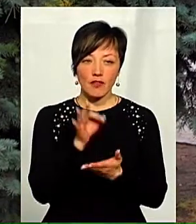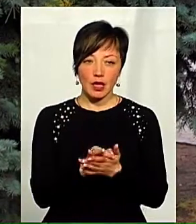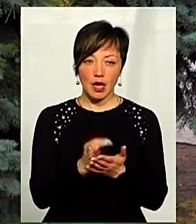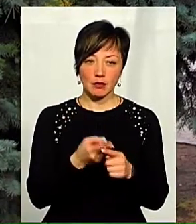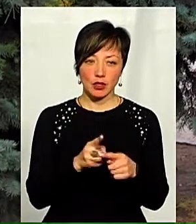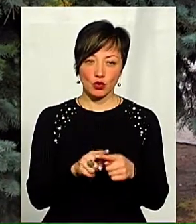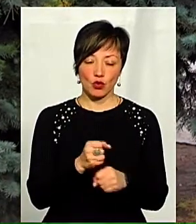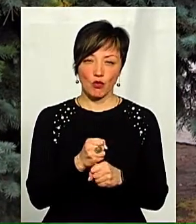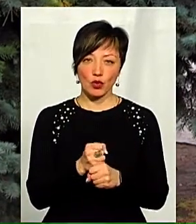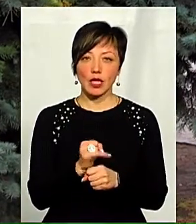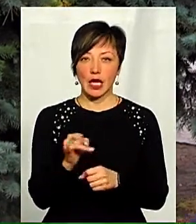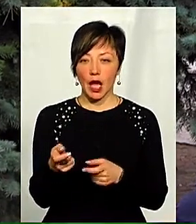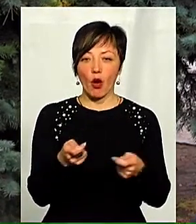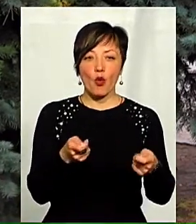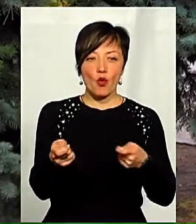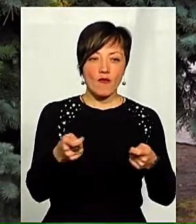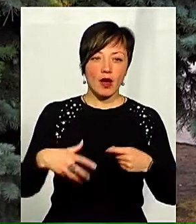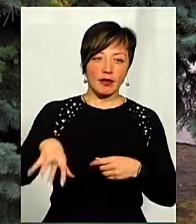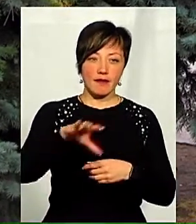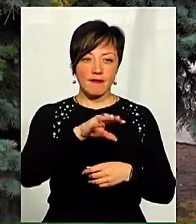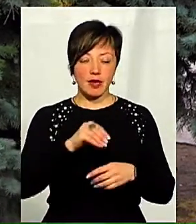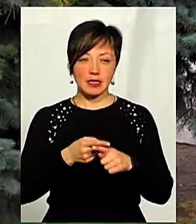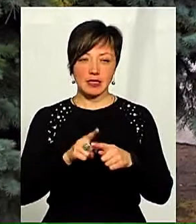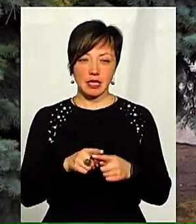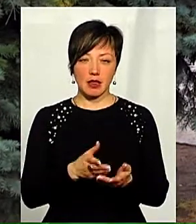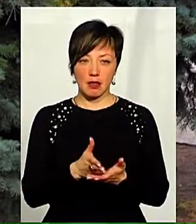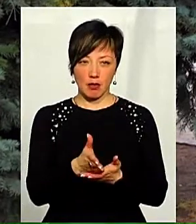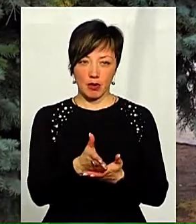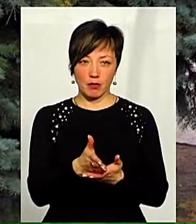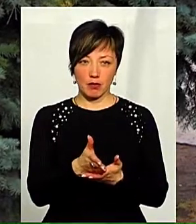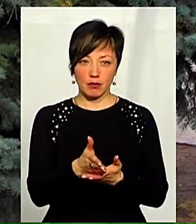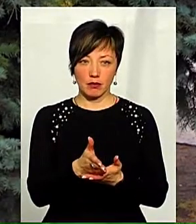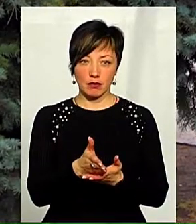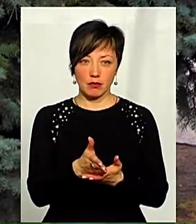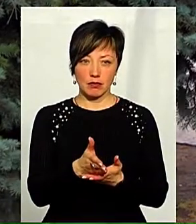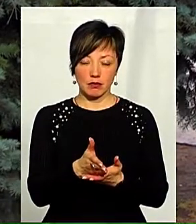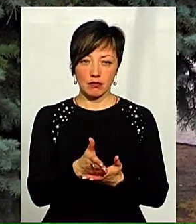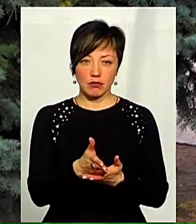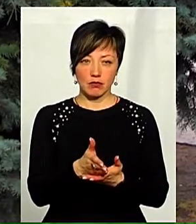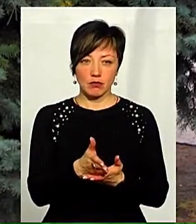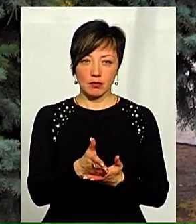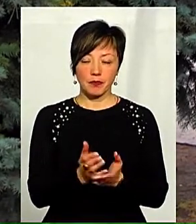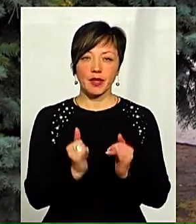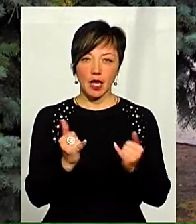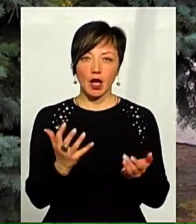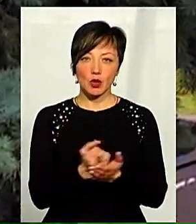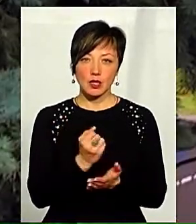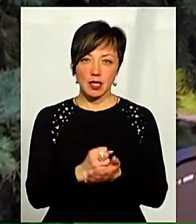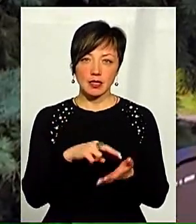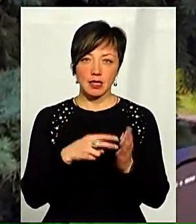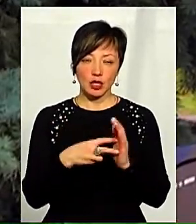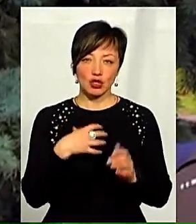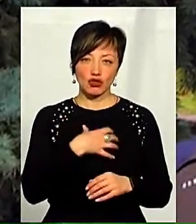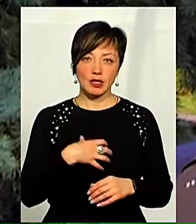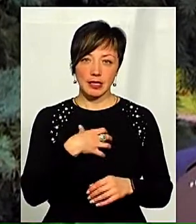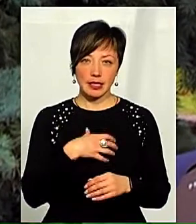цю роботу і відповідно курувати взагалі весь цей напрям роботи для досягнення стратегічних цілів. І